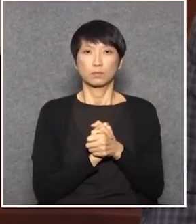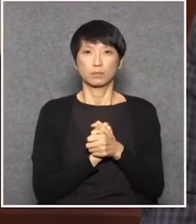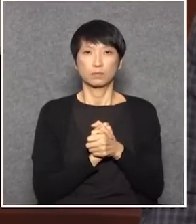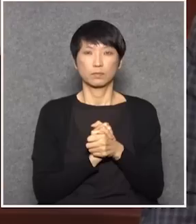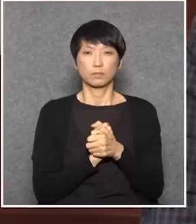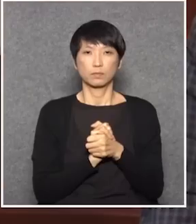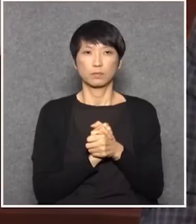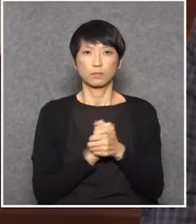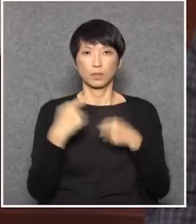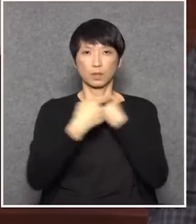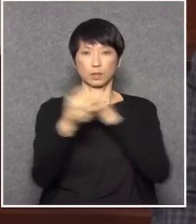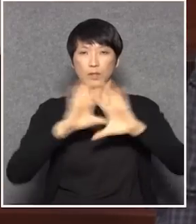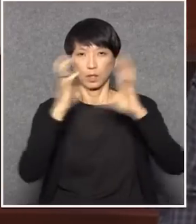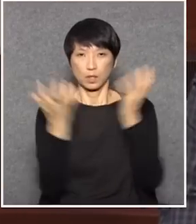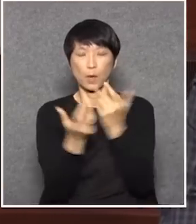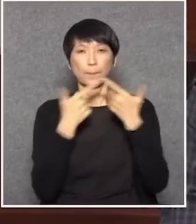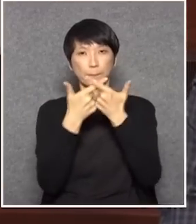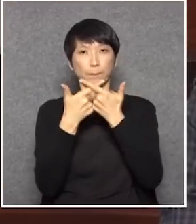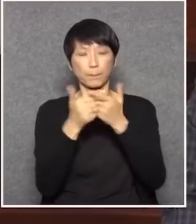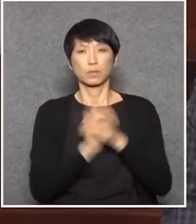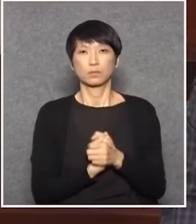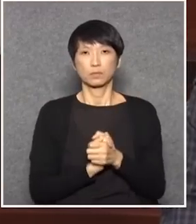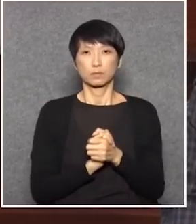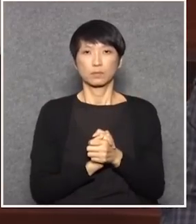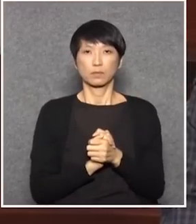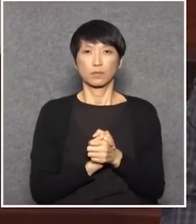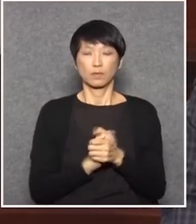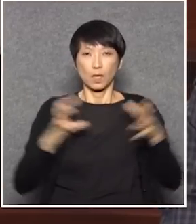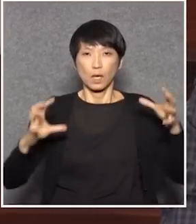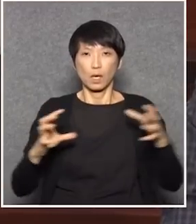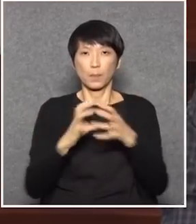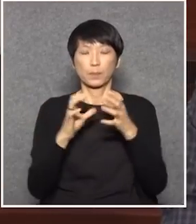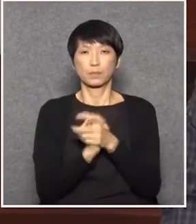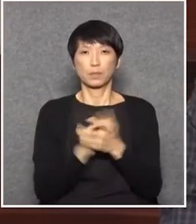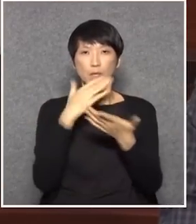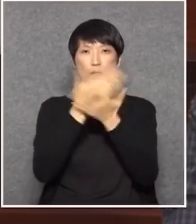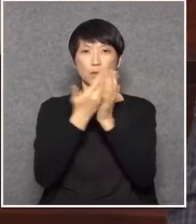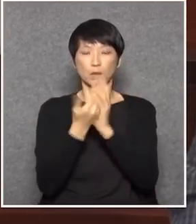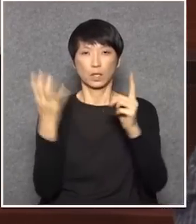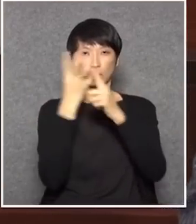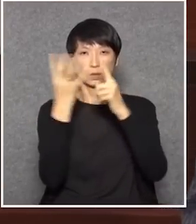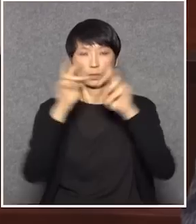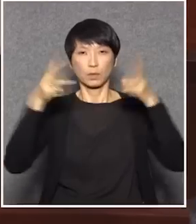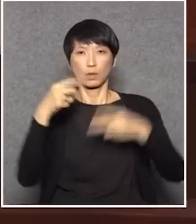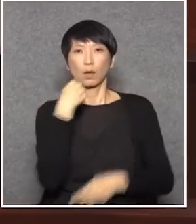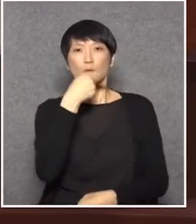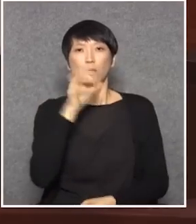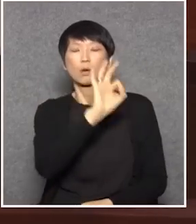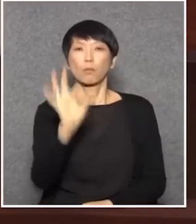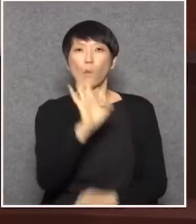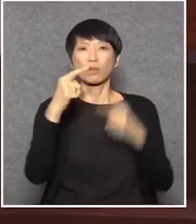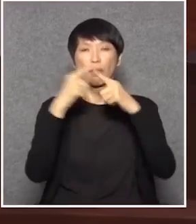第一組合併辯論總目一一就是這個總目那麼多個14個沒有人說話是不是?